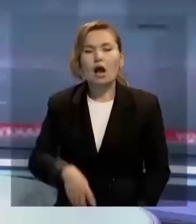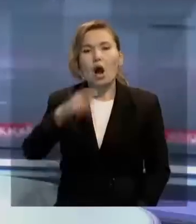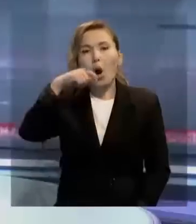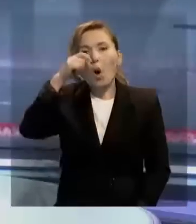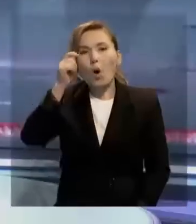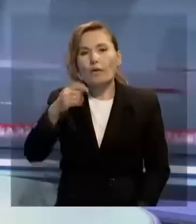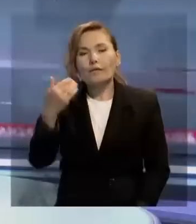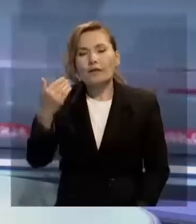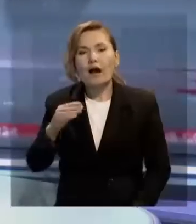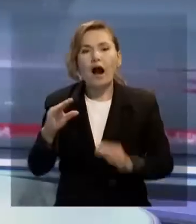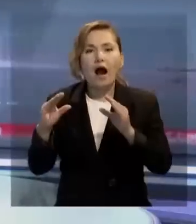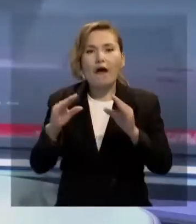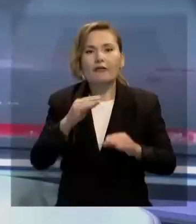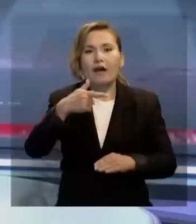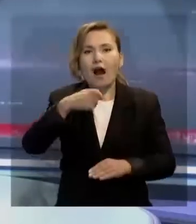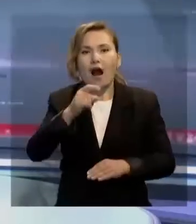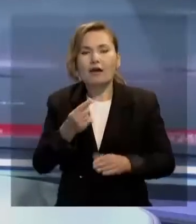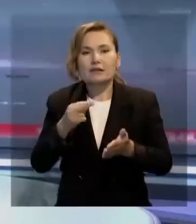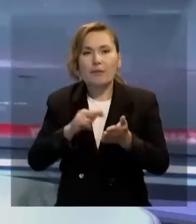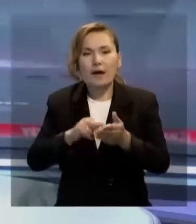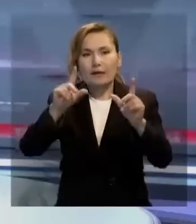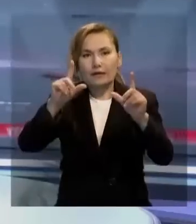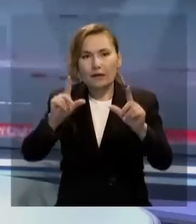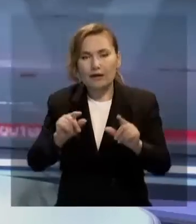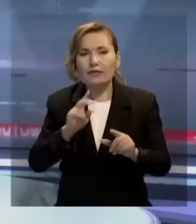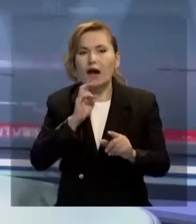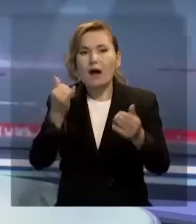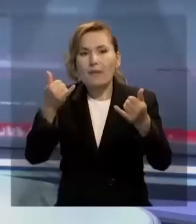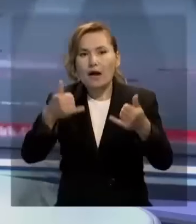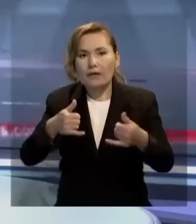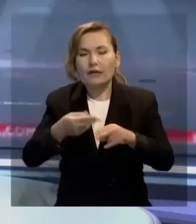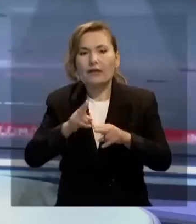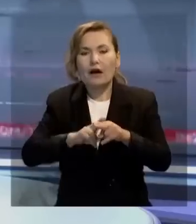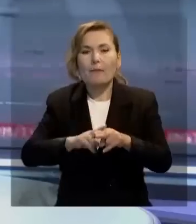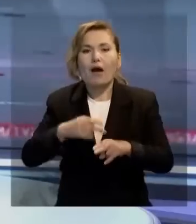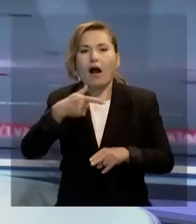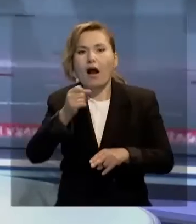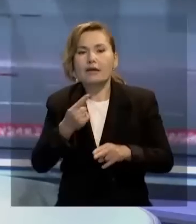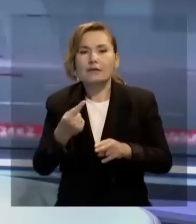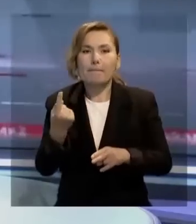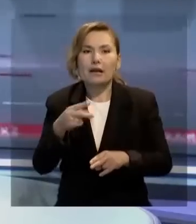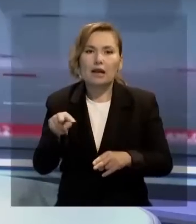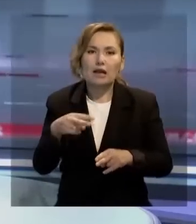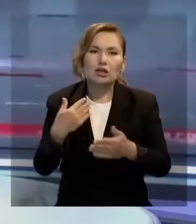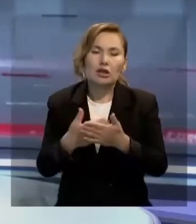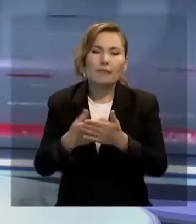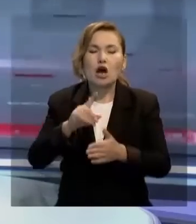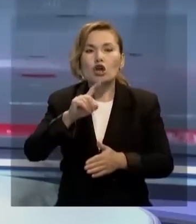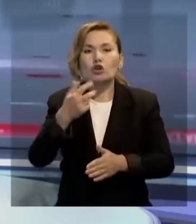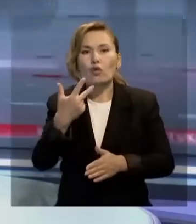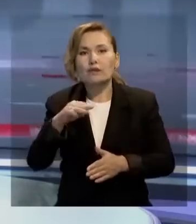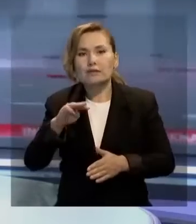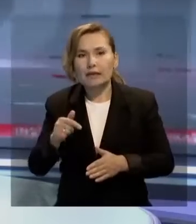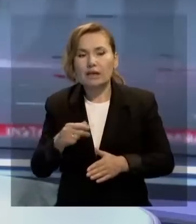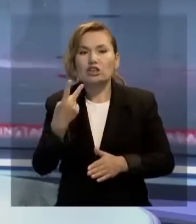Украинадағы автогаз бағасы айтарлықтай арзандада жанармай құйу бекеттерінде сұйытылған ғаздың 1 литр шамамен 130 тенге,